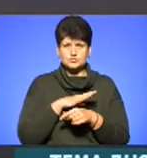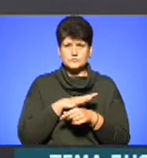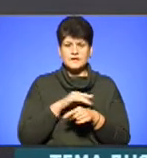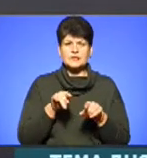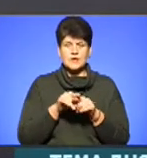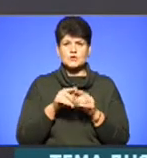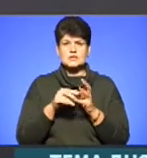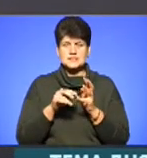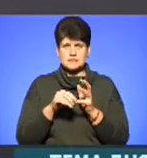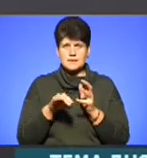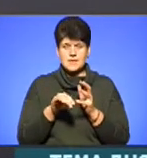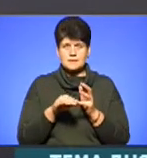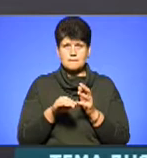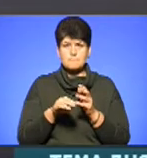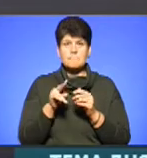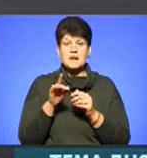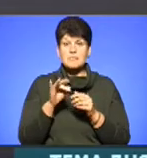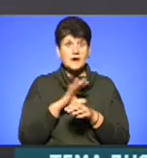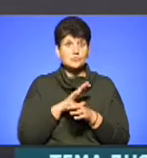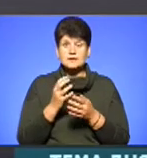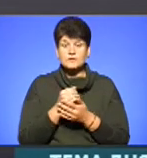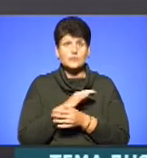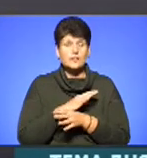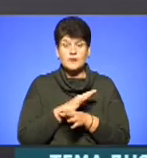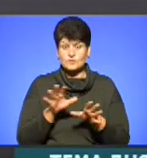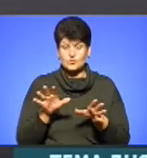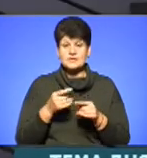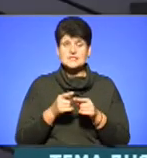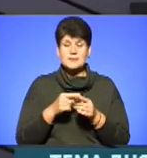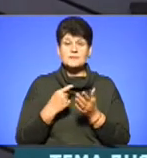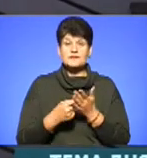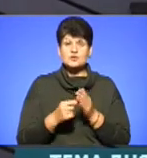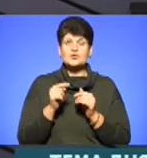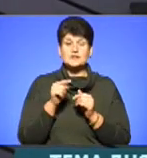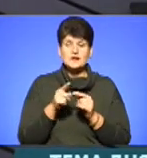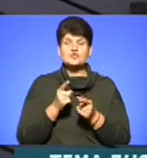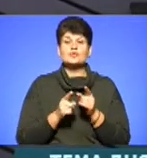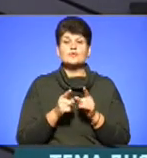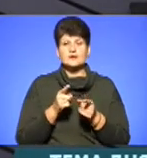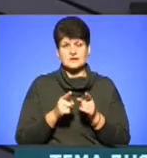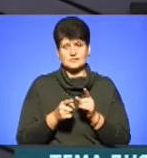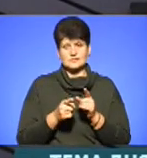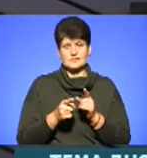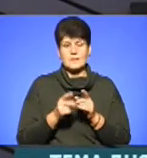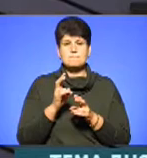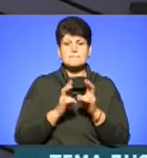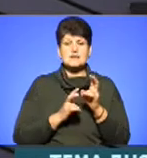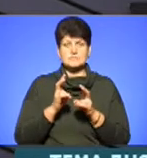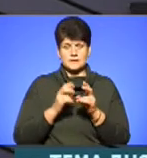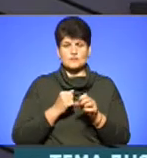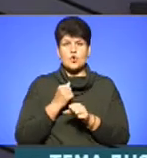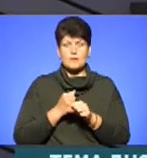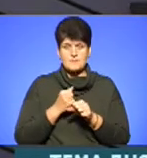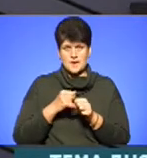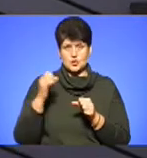з ґрунту препарату цього не було виявлено. Ну, це підтверджує те, що дійсно підприємство обробляло